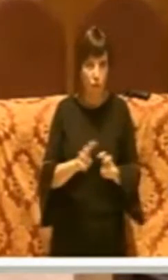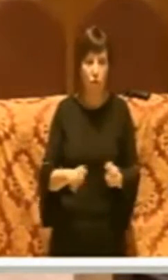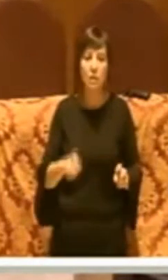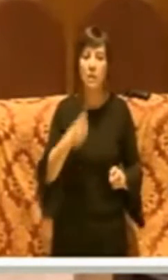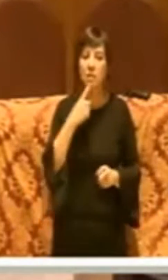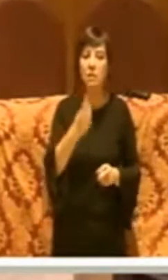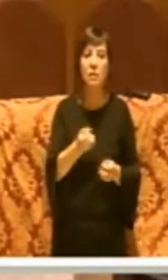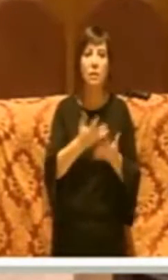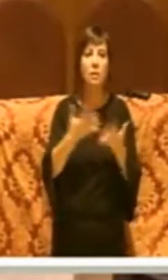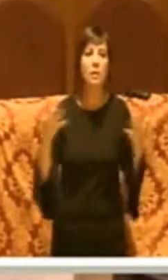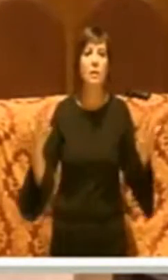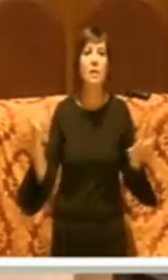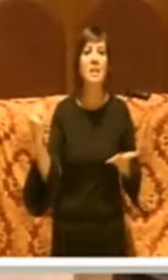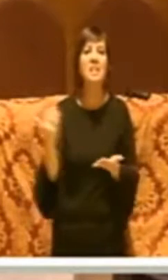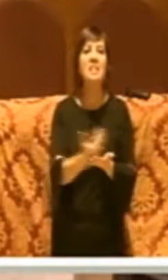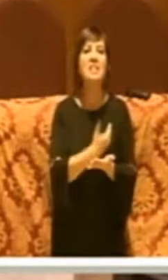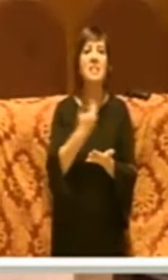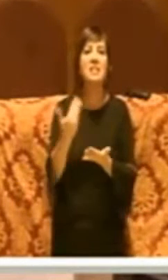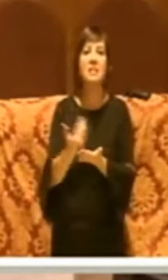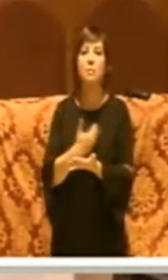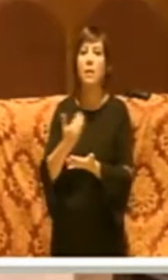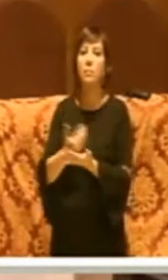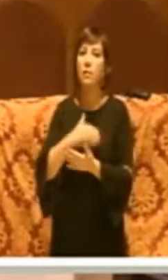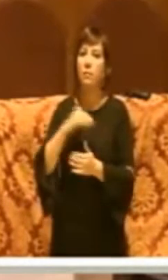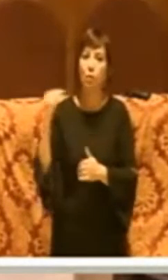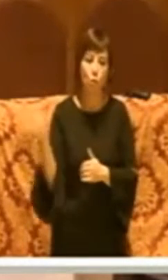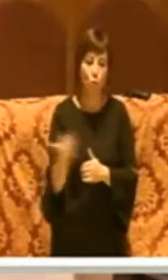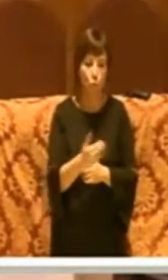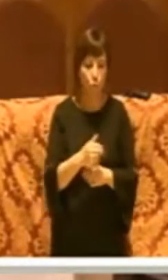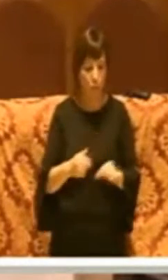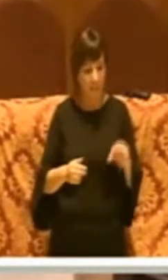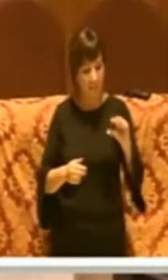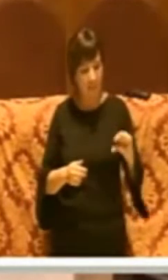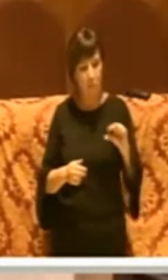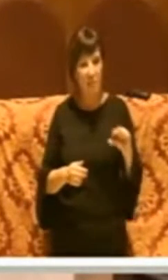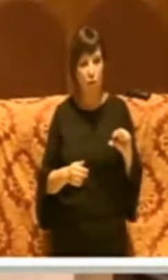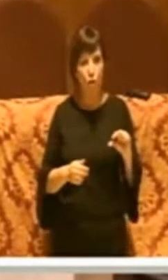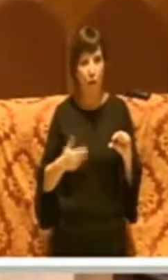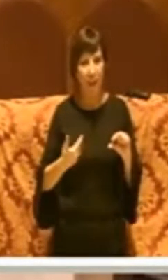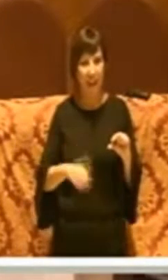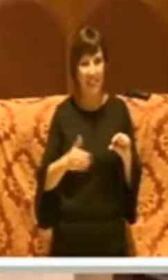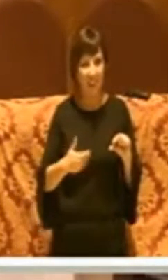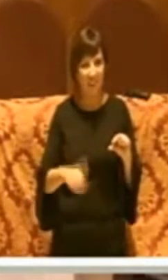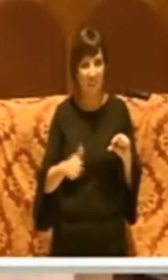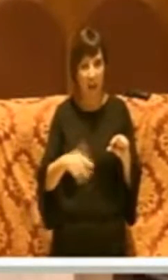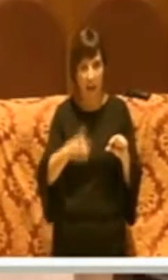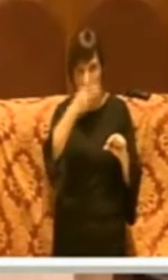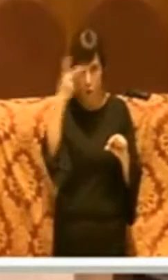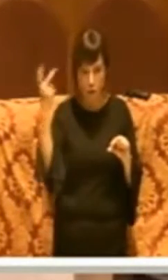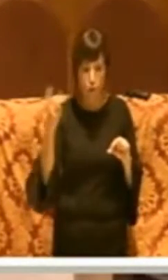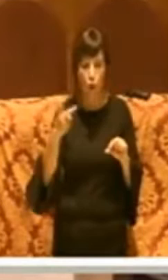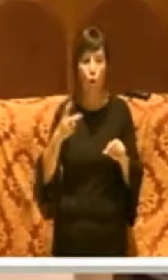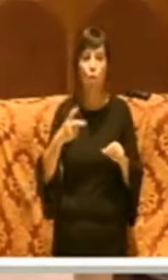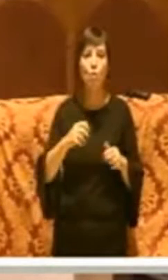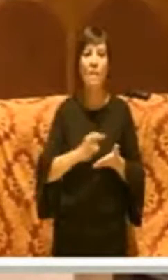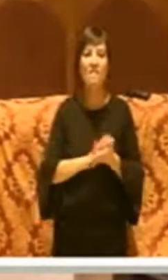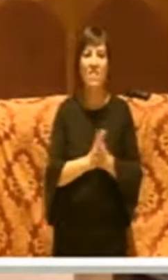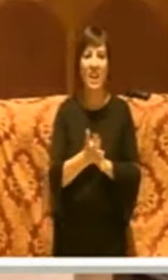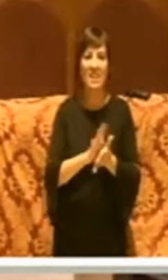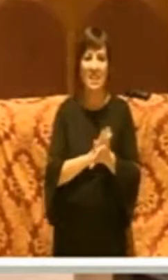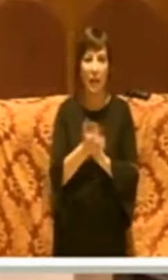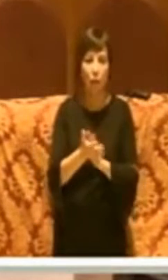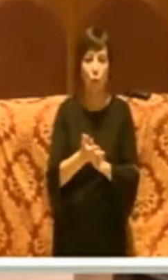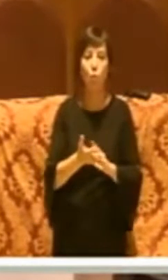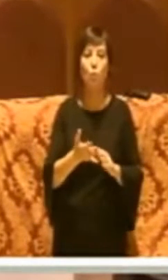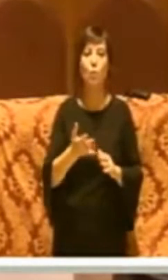si dice che si risparmiava su tutto, sullo spessore dell'asfalto, sulla fressatura, sulla